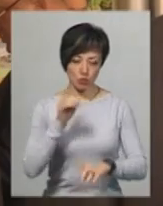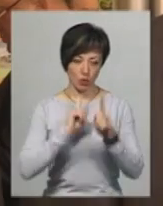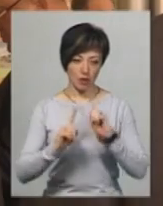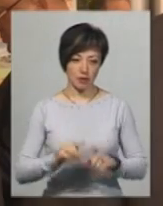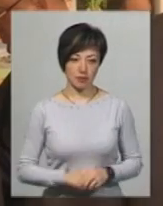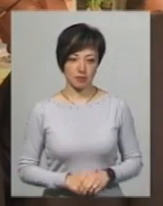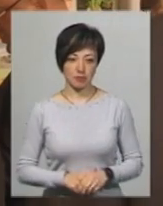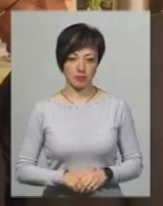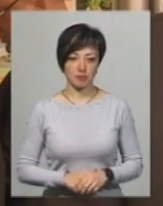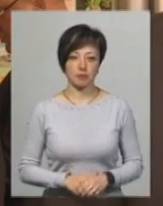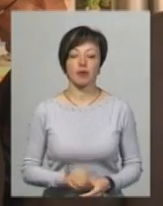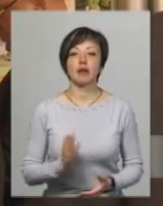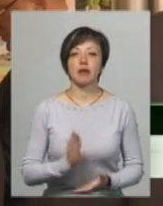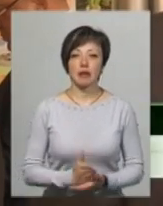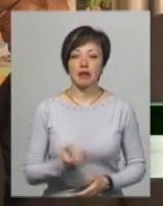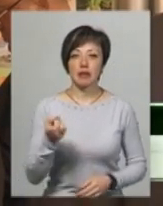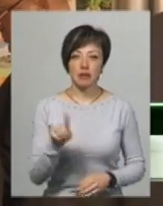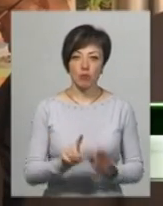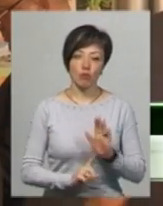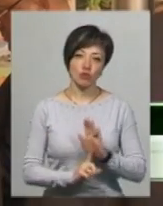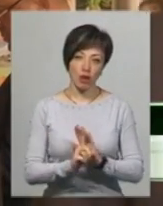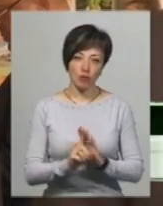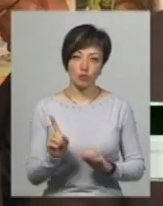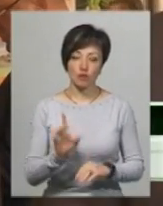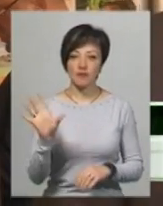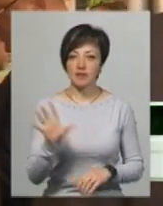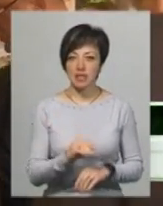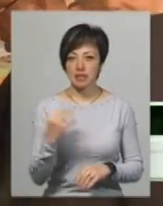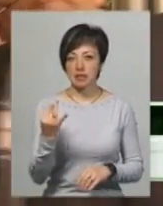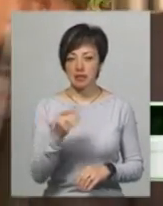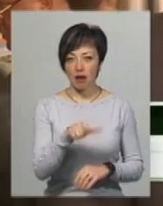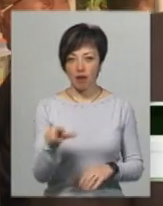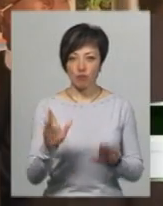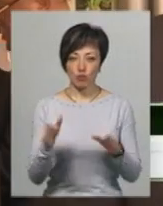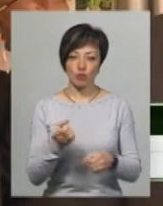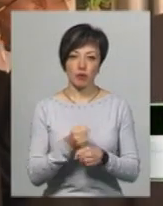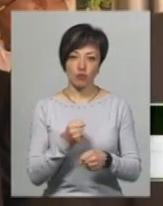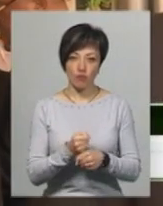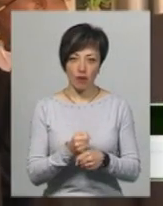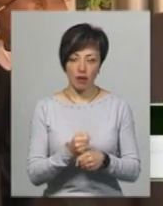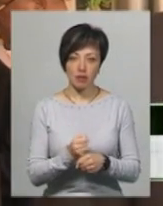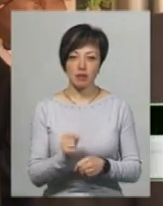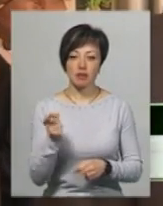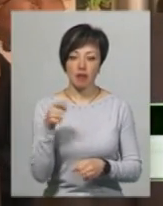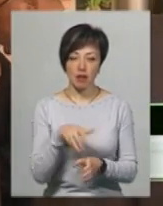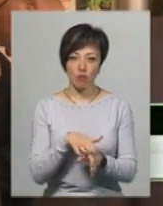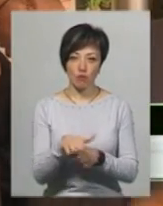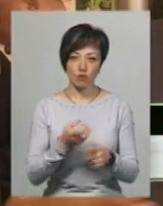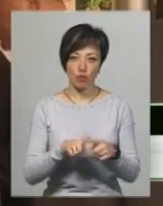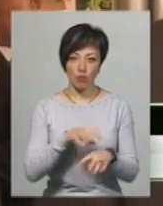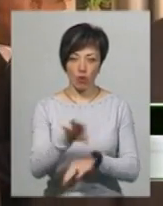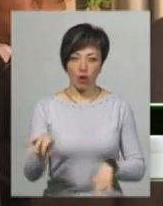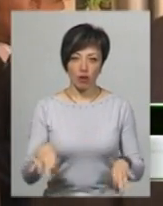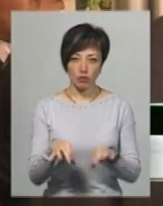Михайло Загородній. І є тим початком, що всі зацікавлені будуть працювати над наповненням цього проєкту.